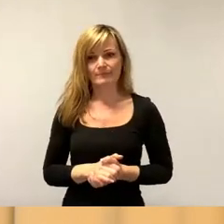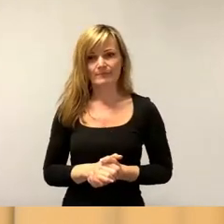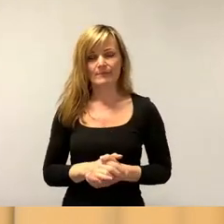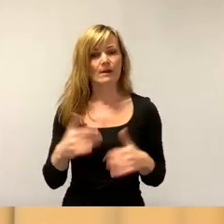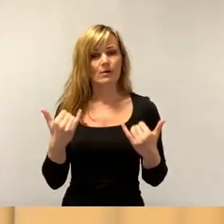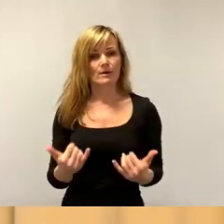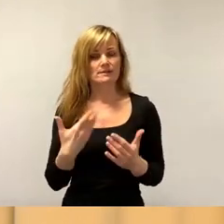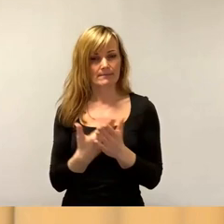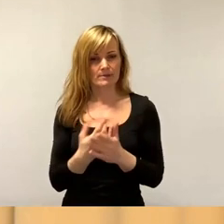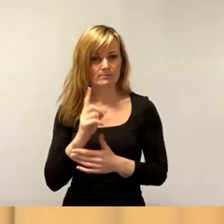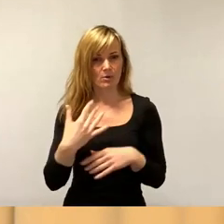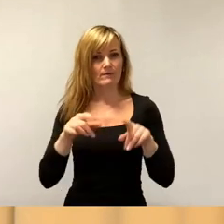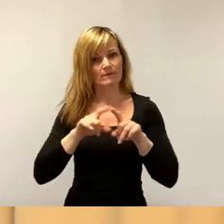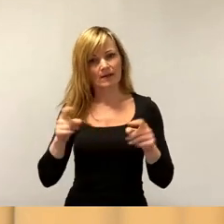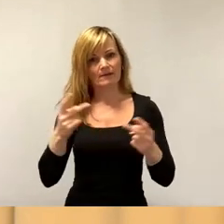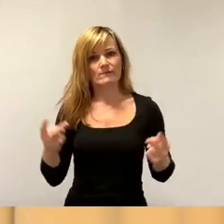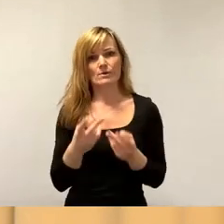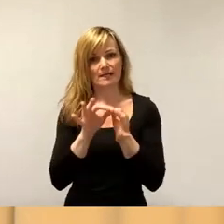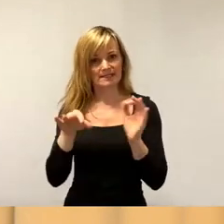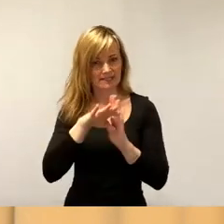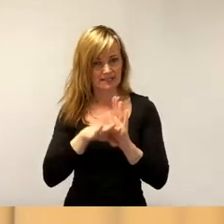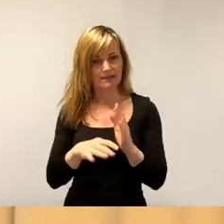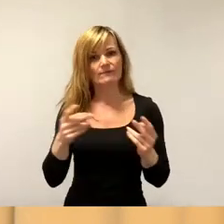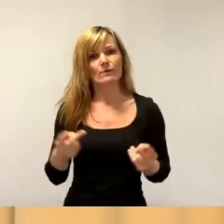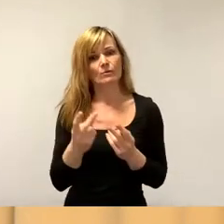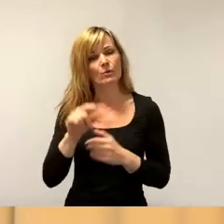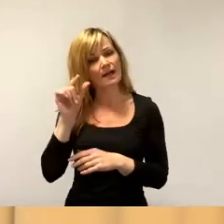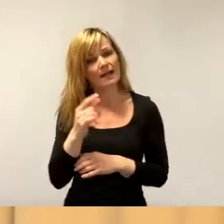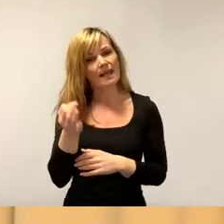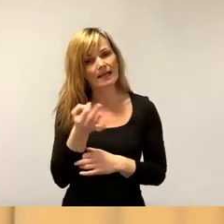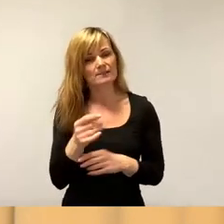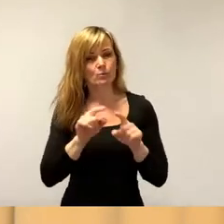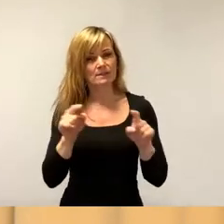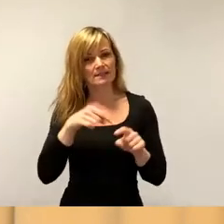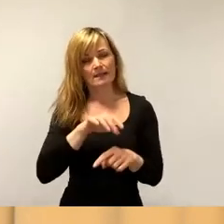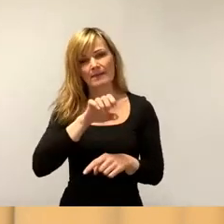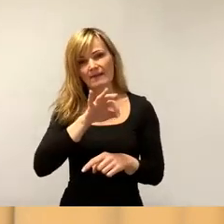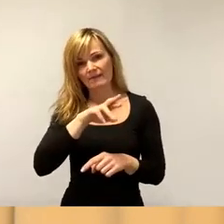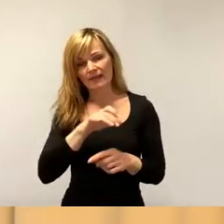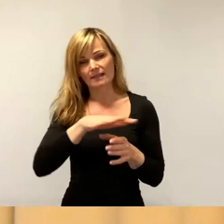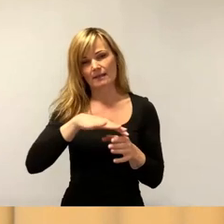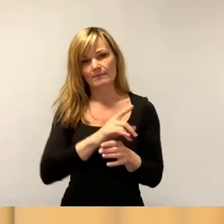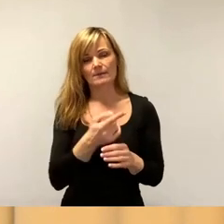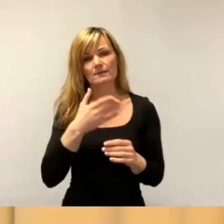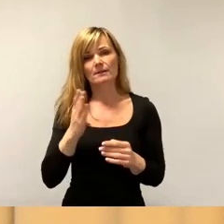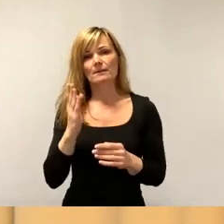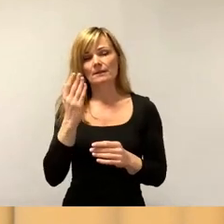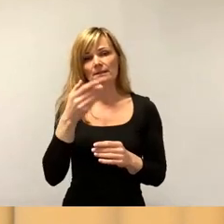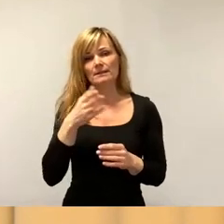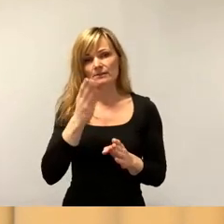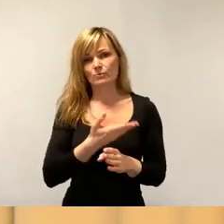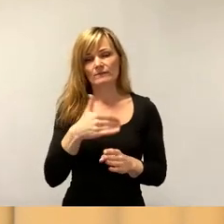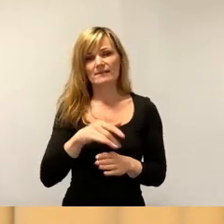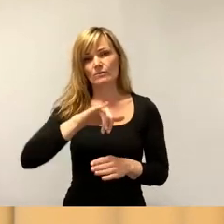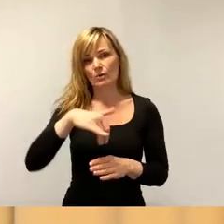Fachförderrichtlinie zur Förderung von Klein- und Kleinstunternehmen in den EFRE-Gebieten Dresden-Südwest, Kotterer-Burgen und Johannstadt,